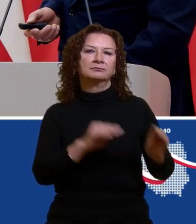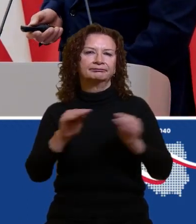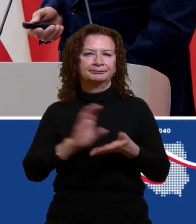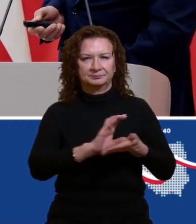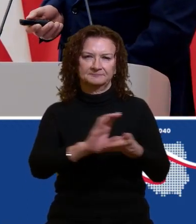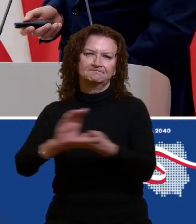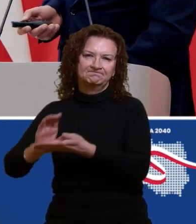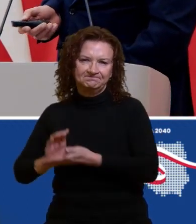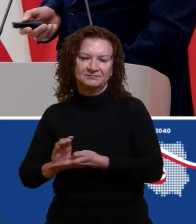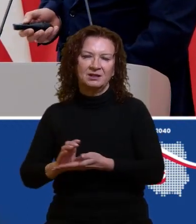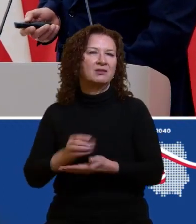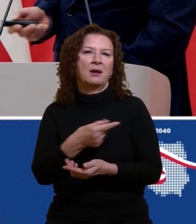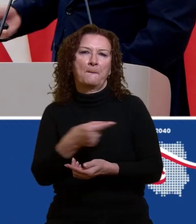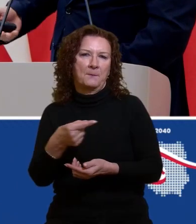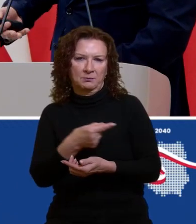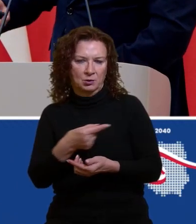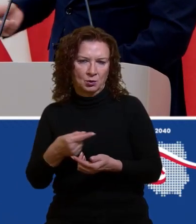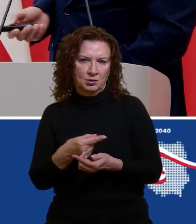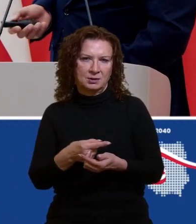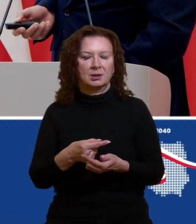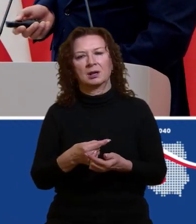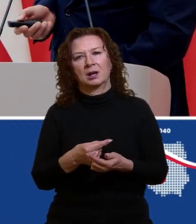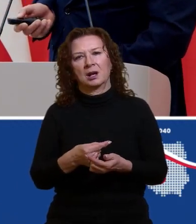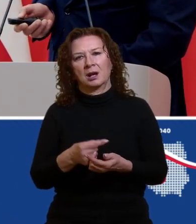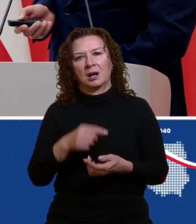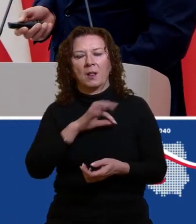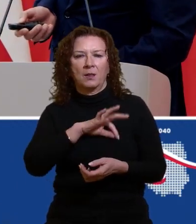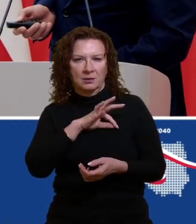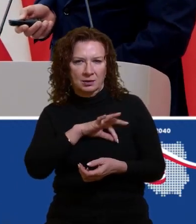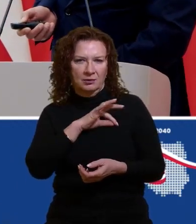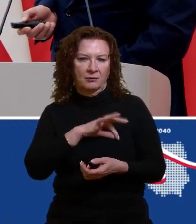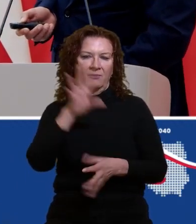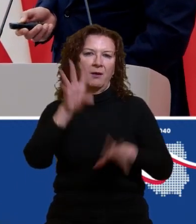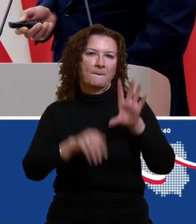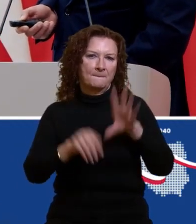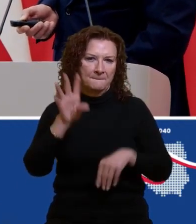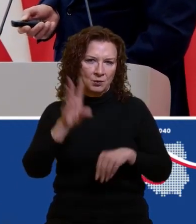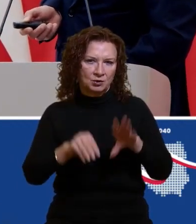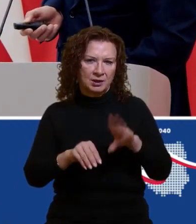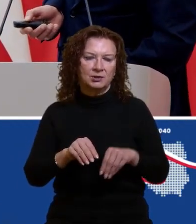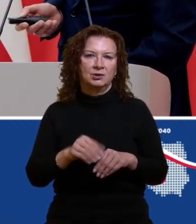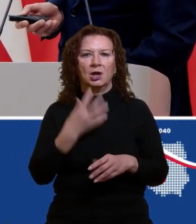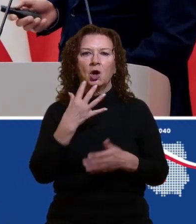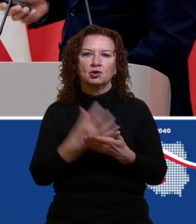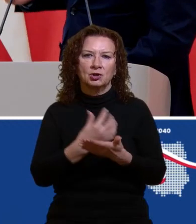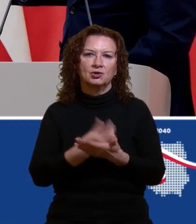ubytki dochodowe w budżecie, czyli zwolnienia, korzyści podatkowe są największe.